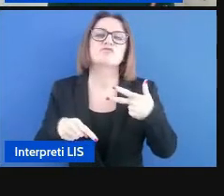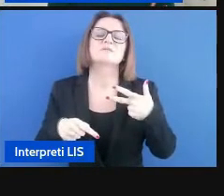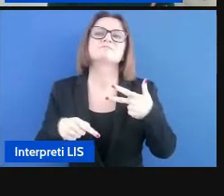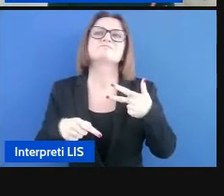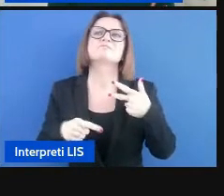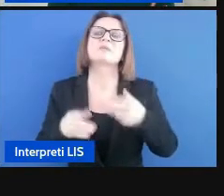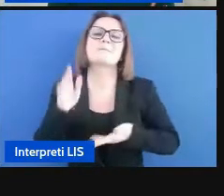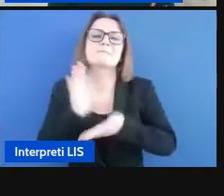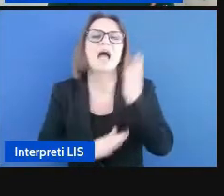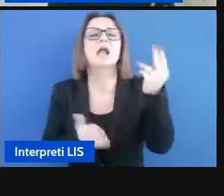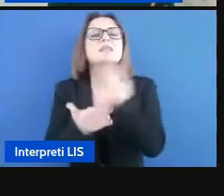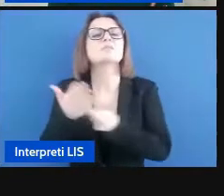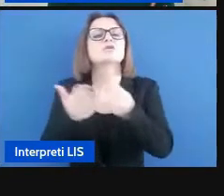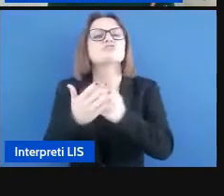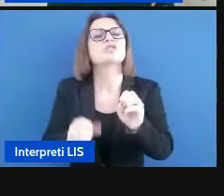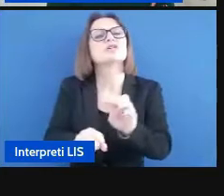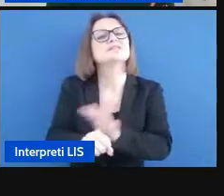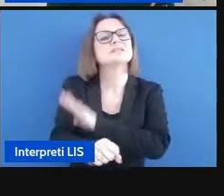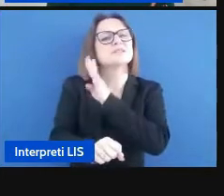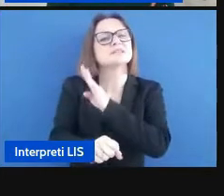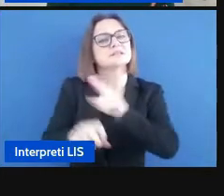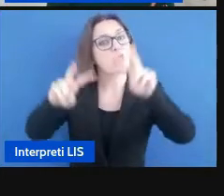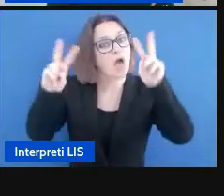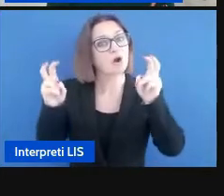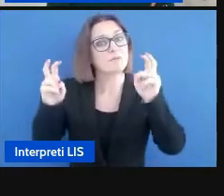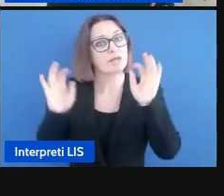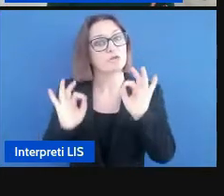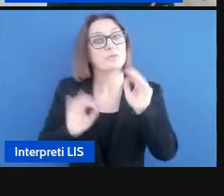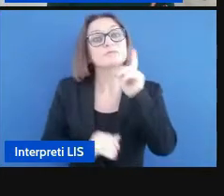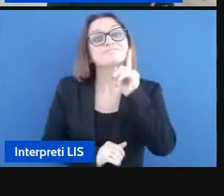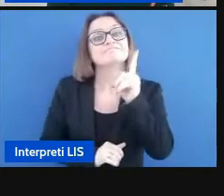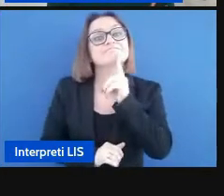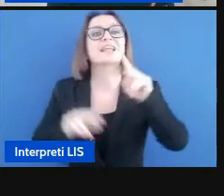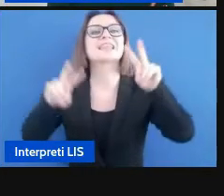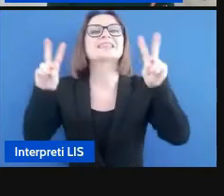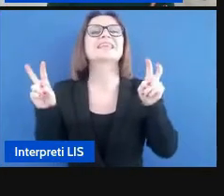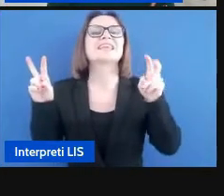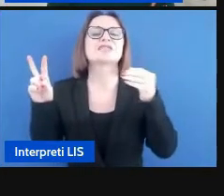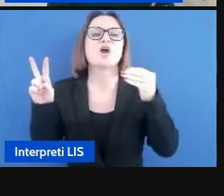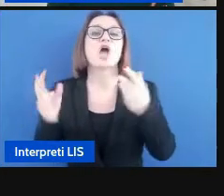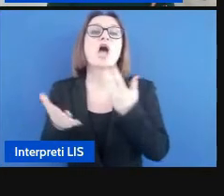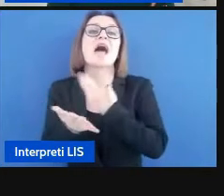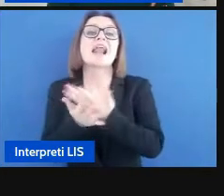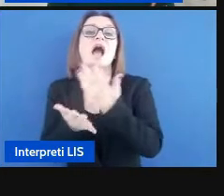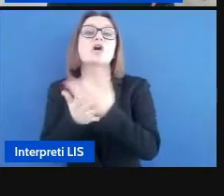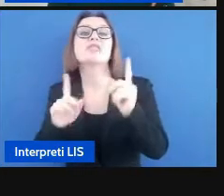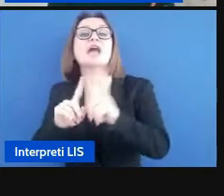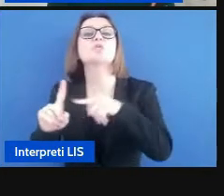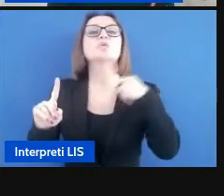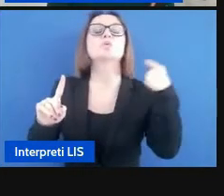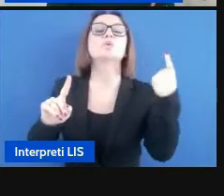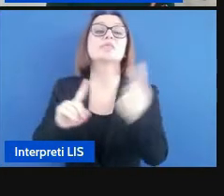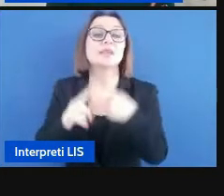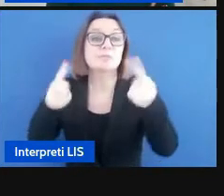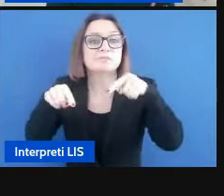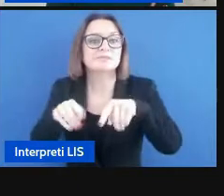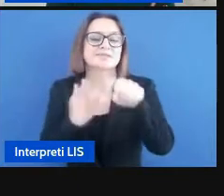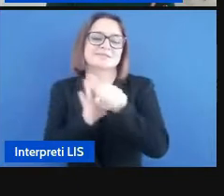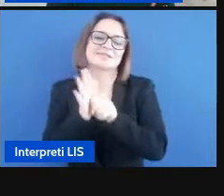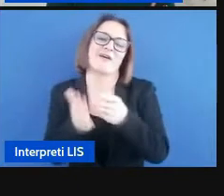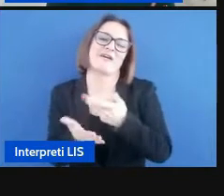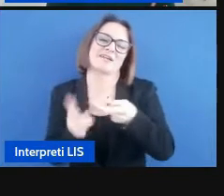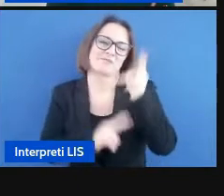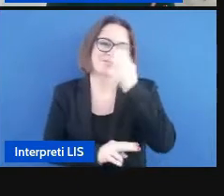sensibilizzazione sulla sordità che abbiamo intitolato raccontare per tutti è la storia più bella un